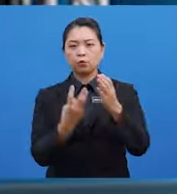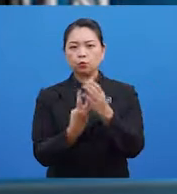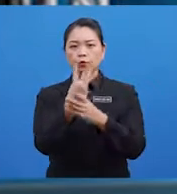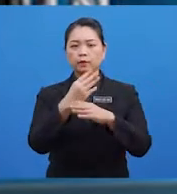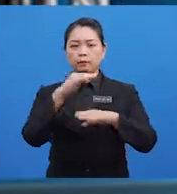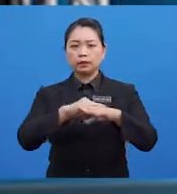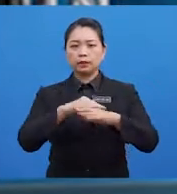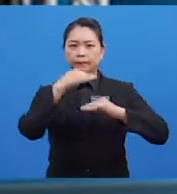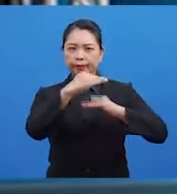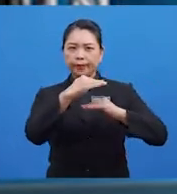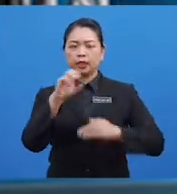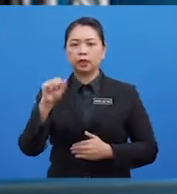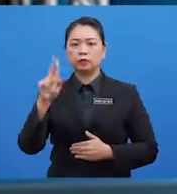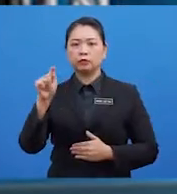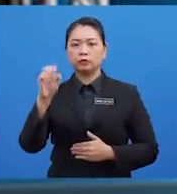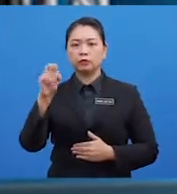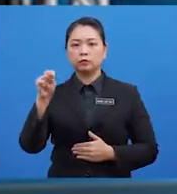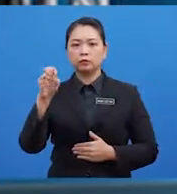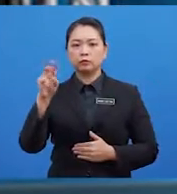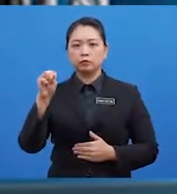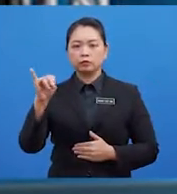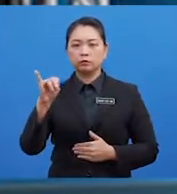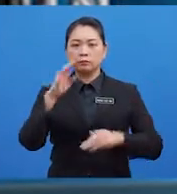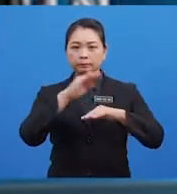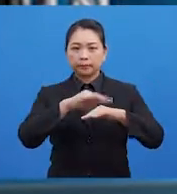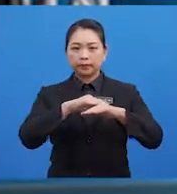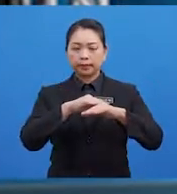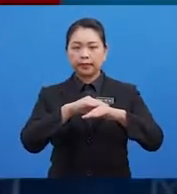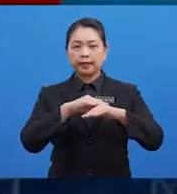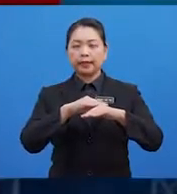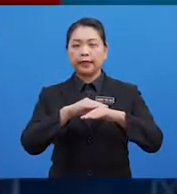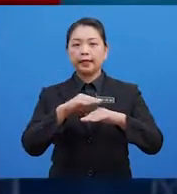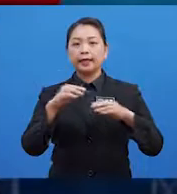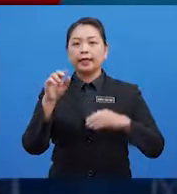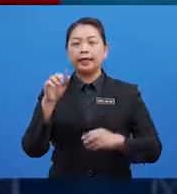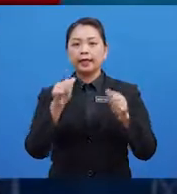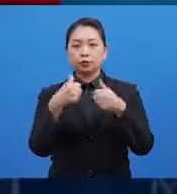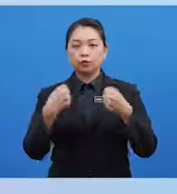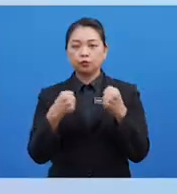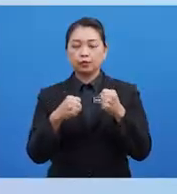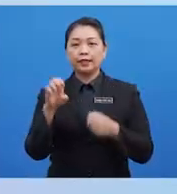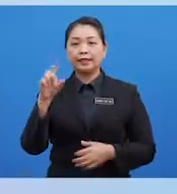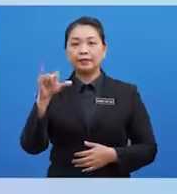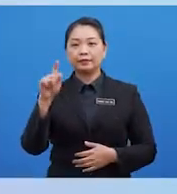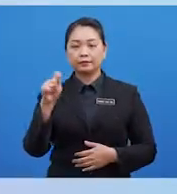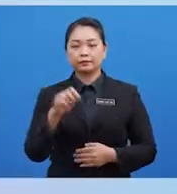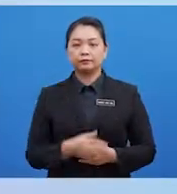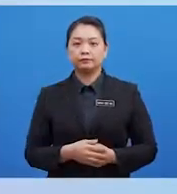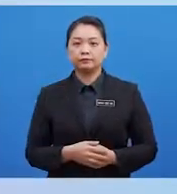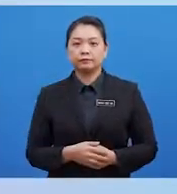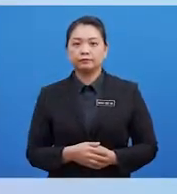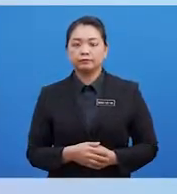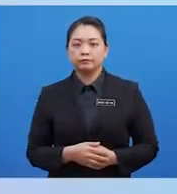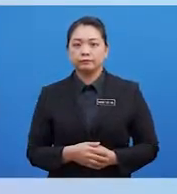autonomi Terutamanya kepada atlet-atlet pelatarak elit Seterusnya, kita akan teruskan pembelajaran kita